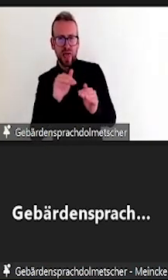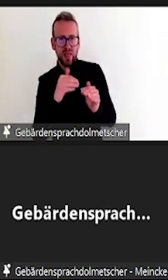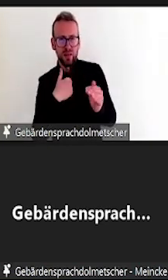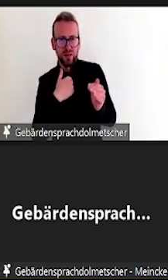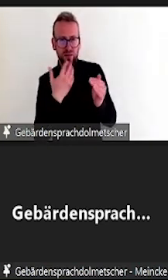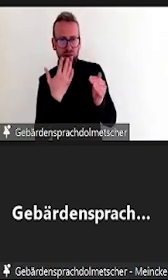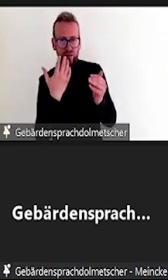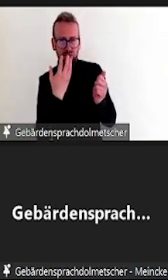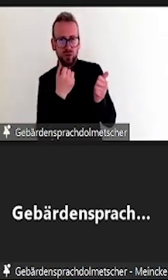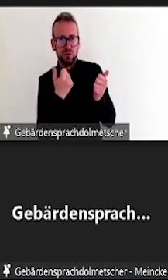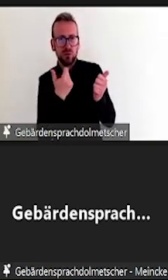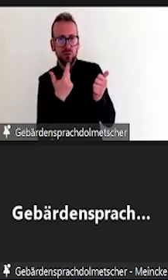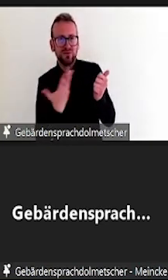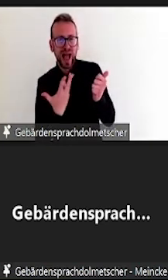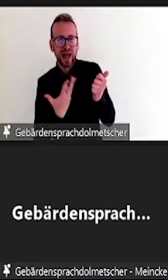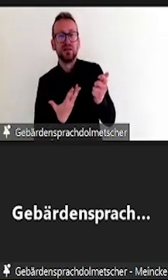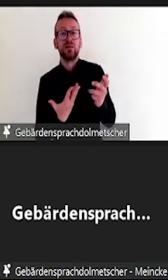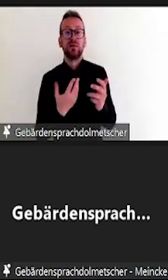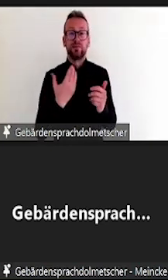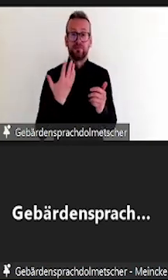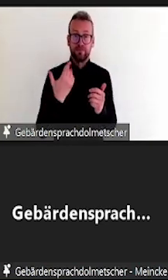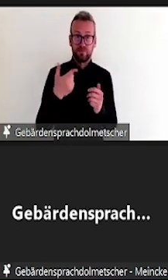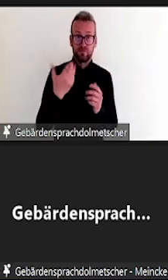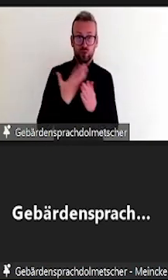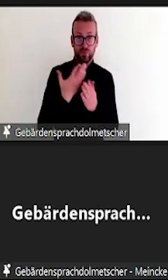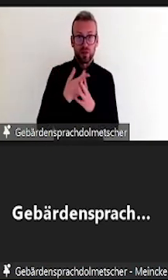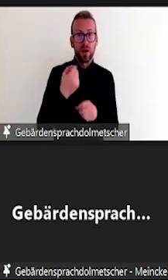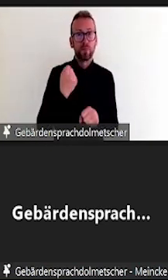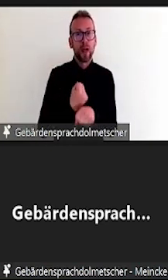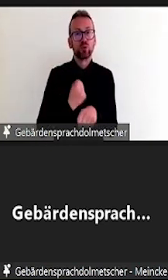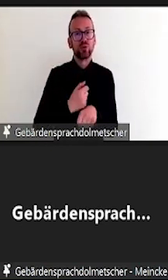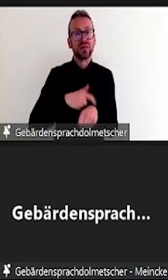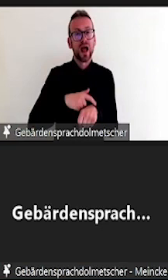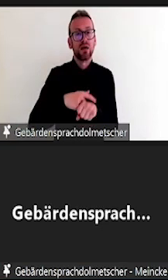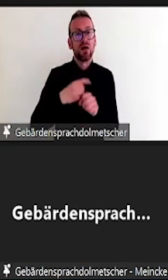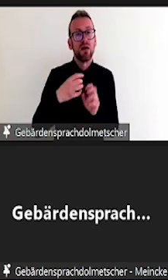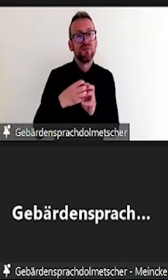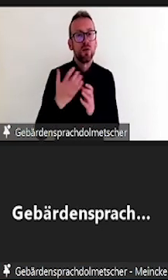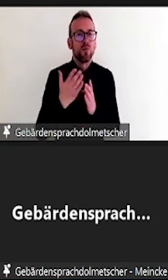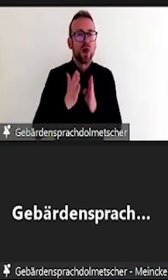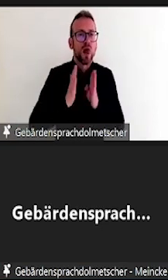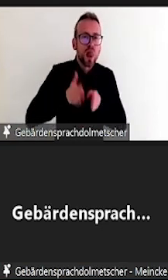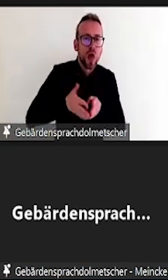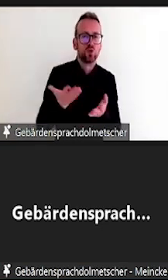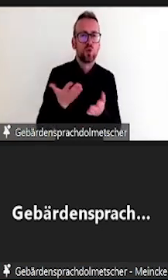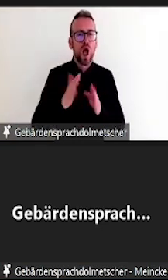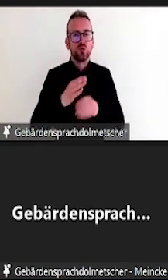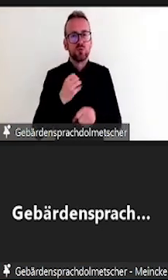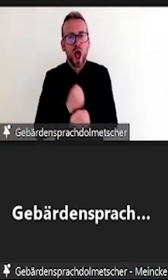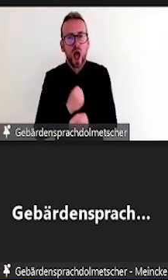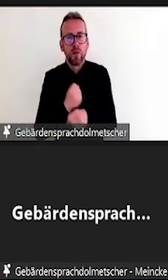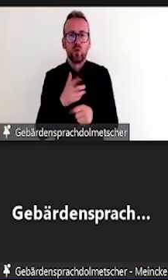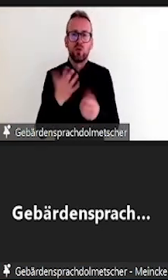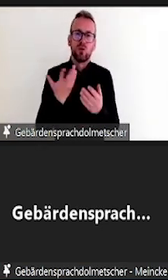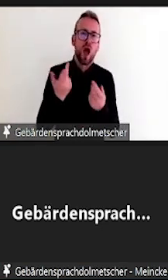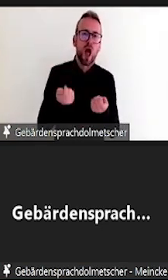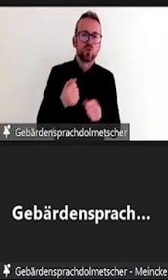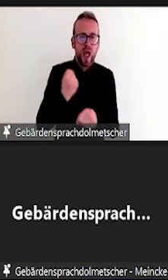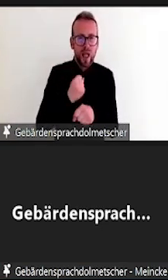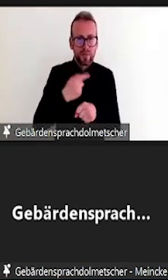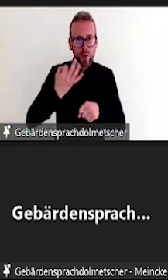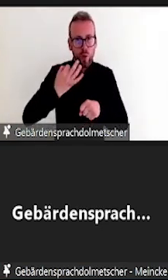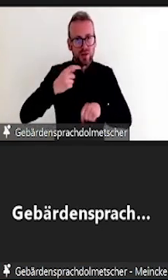muss. Wir wissen aber im Vorhinein ja nicht, wie oft. Dann wäre zum Beispiel eine Pausenregelung angemessener,